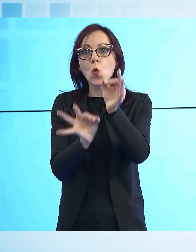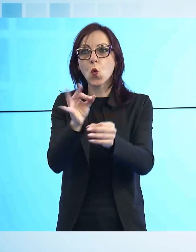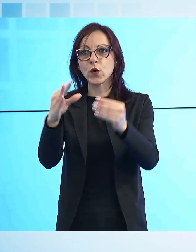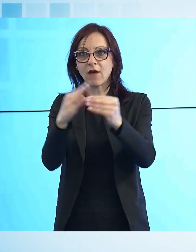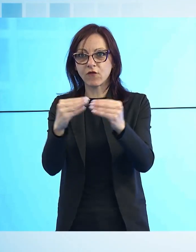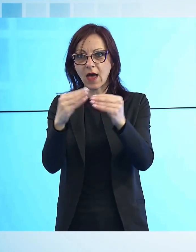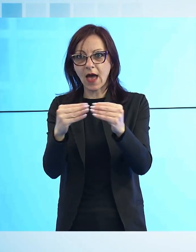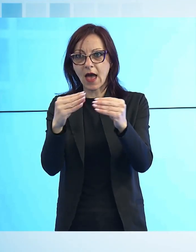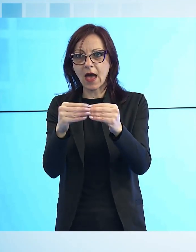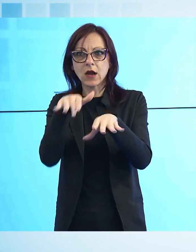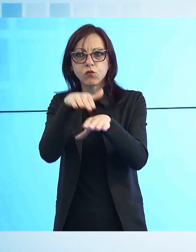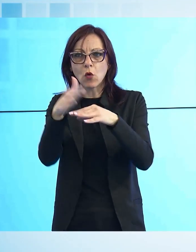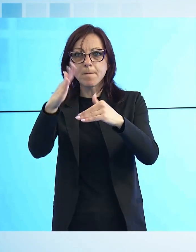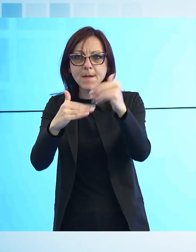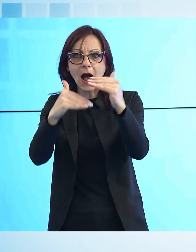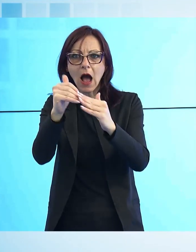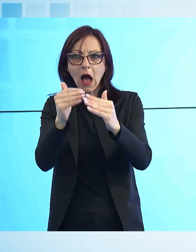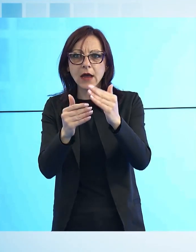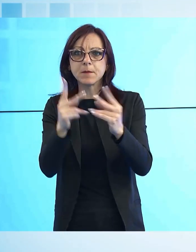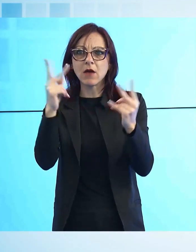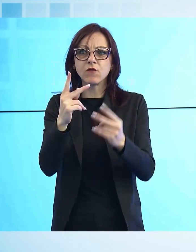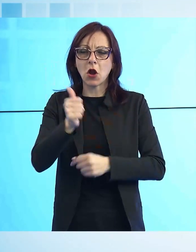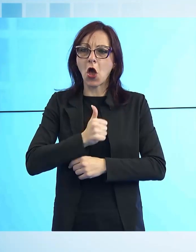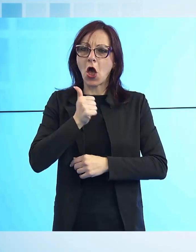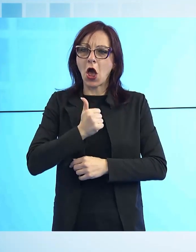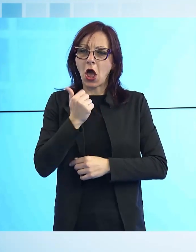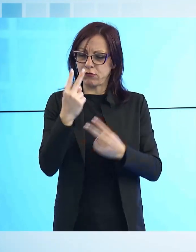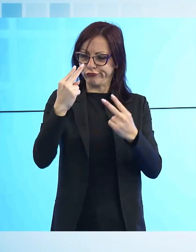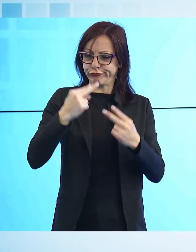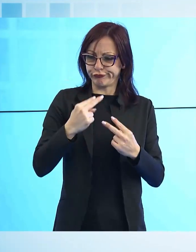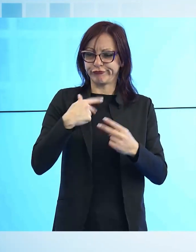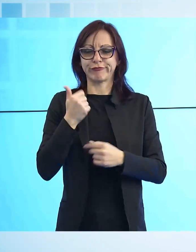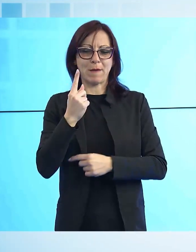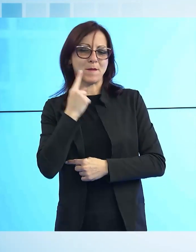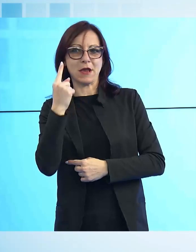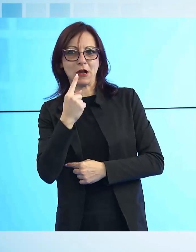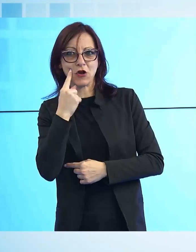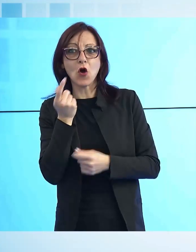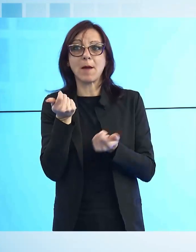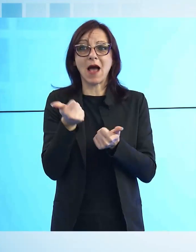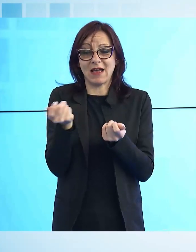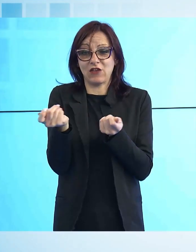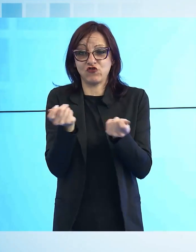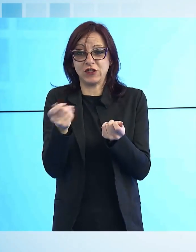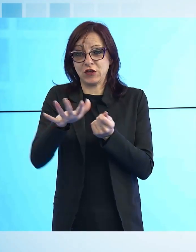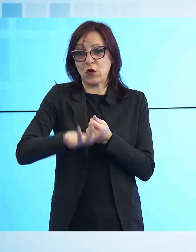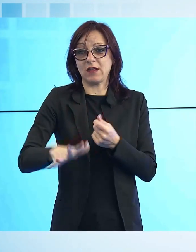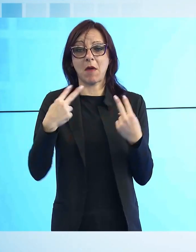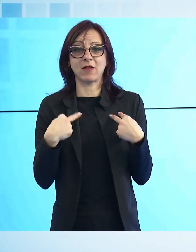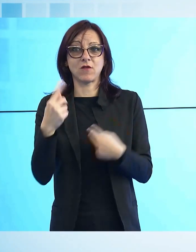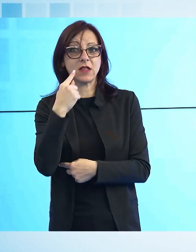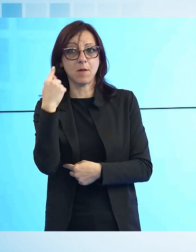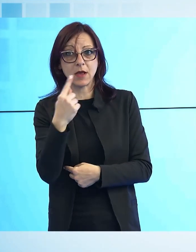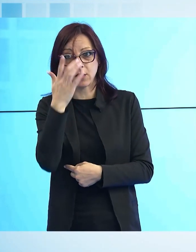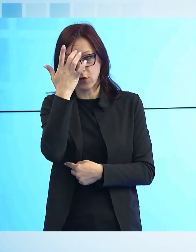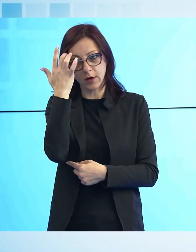consente di rafforzare l'autostima e migliorare l'autonomia nella gestione e organizzazione dello spazio di vita. L'obiettivo era proprio quello di